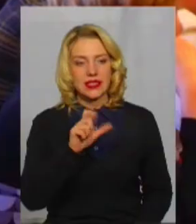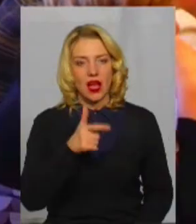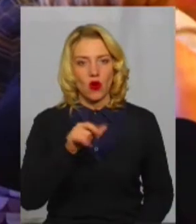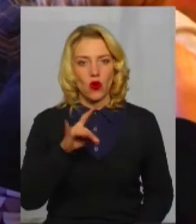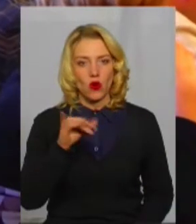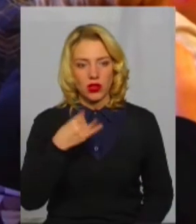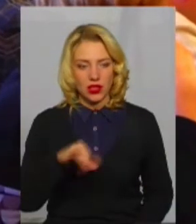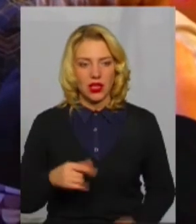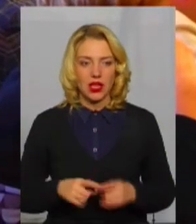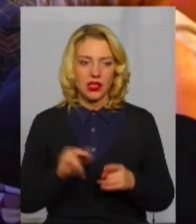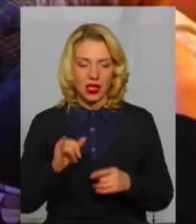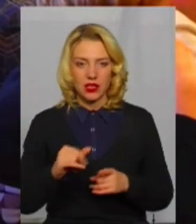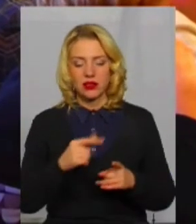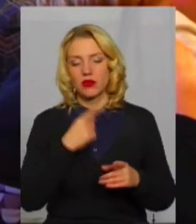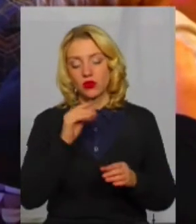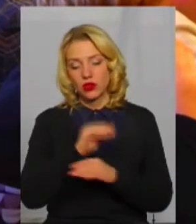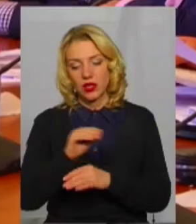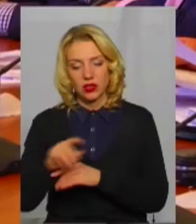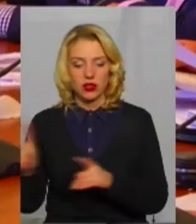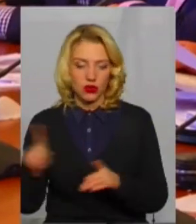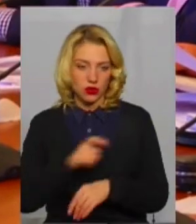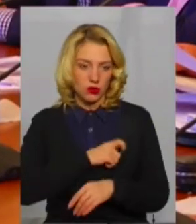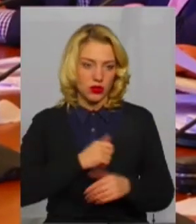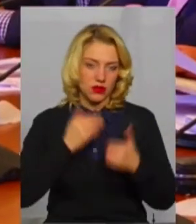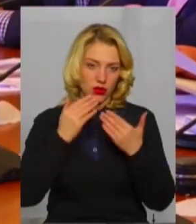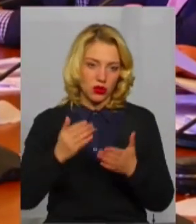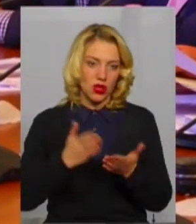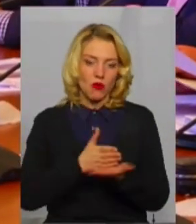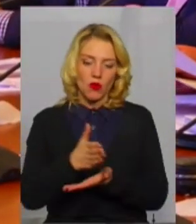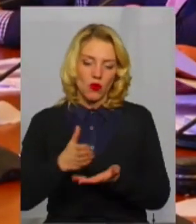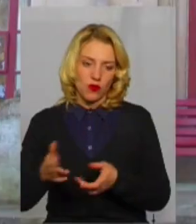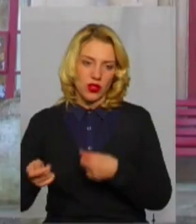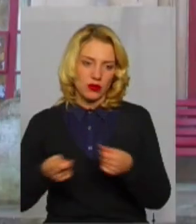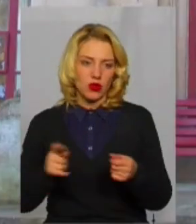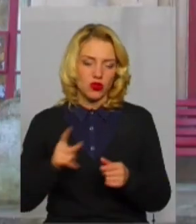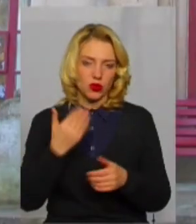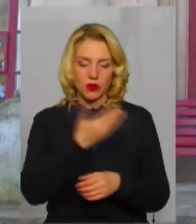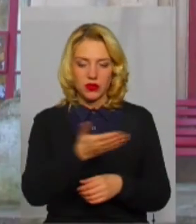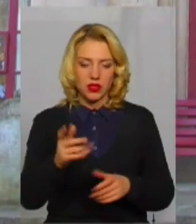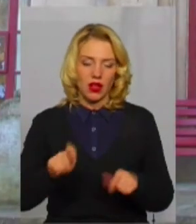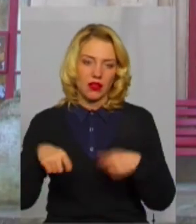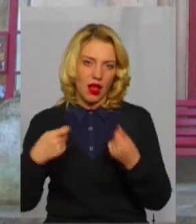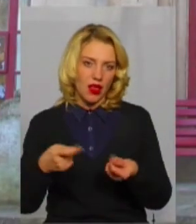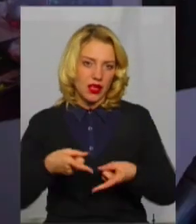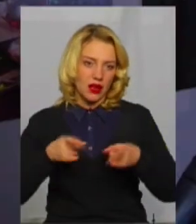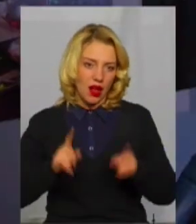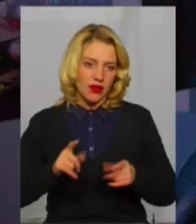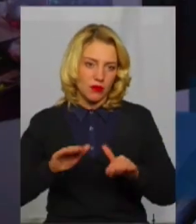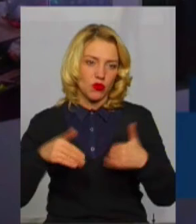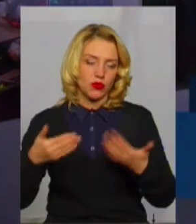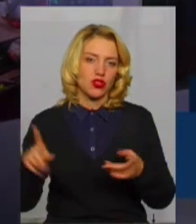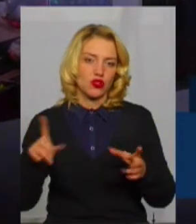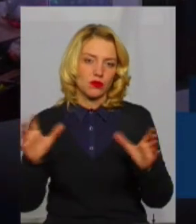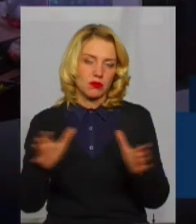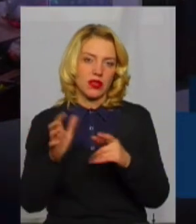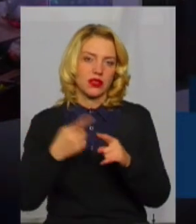депутати звернулися до профільних департаментів обласної адміністрації, аби ті надали їм реальність пропозиції щодо збереження санаторію. Думаю,